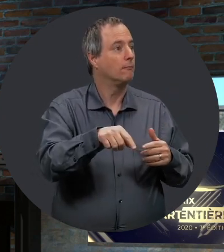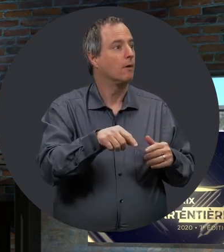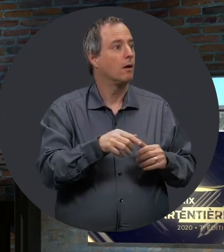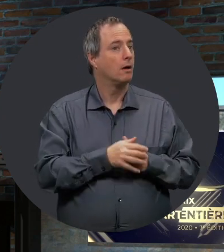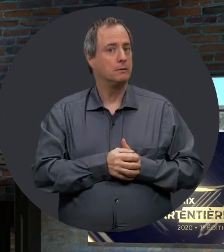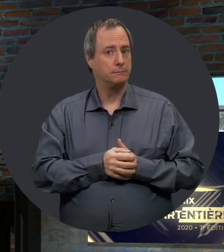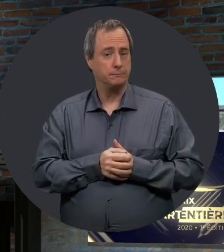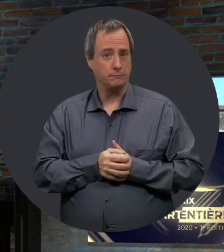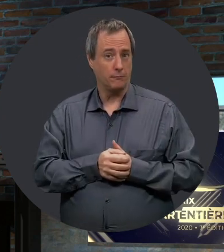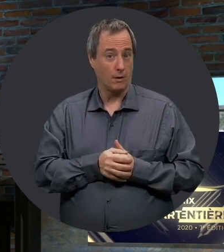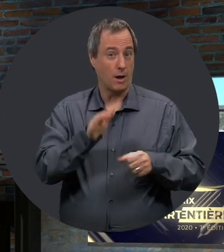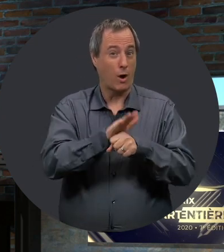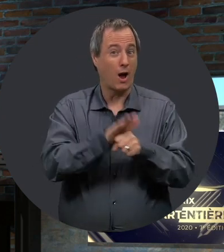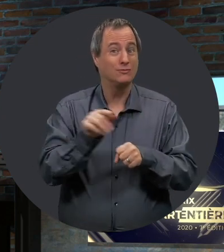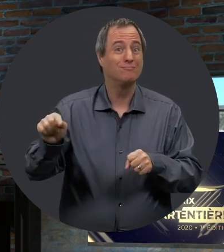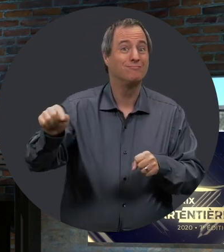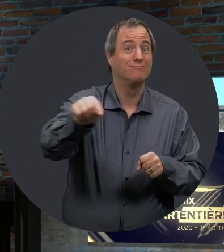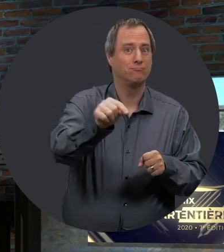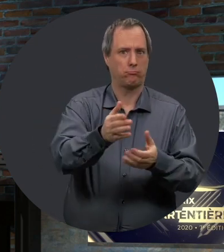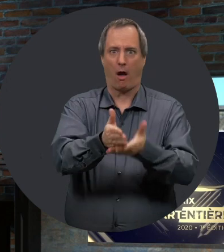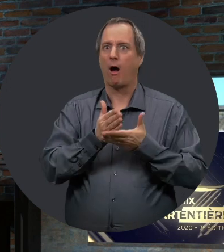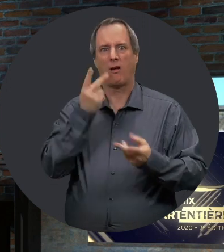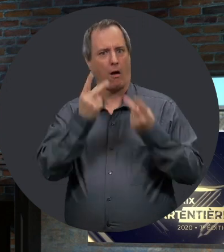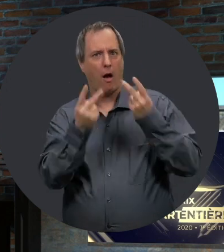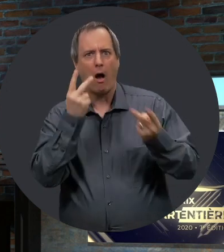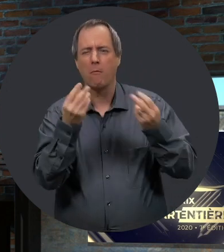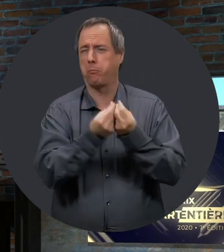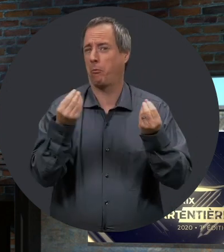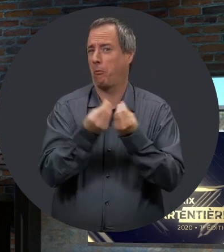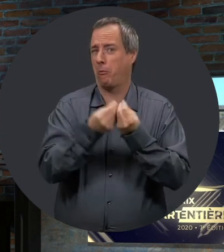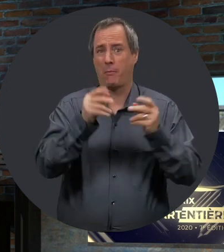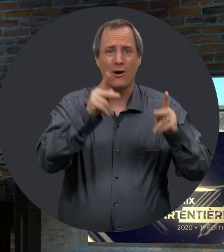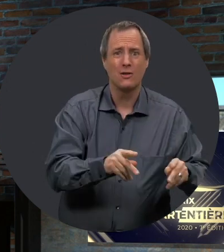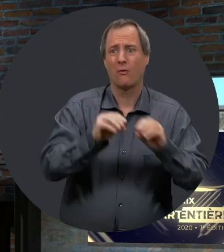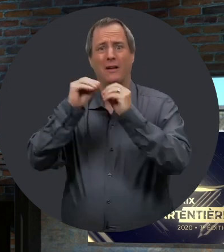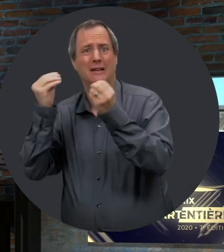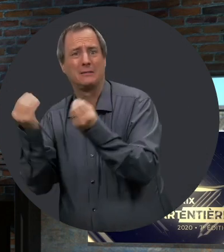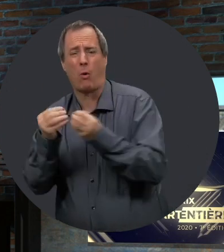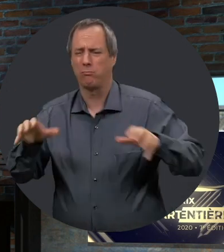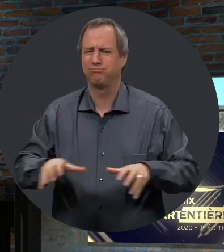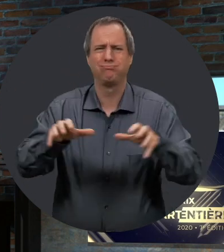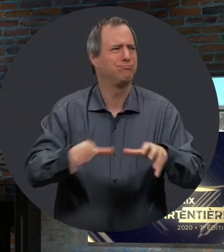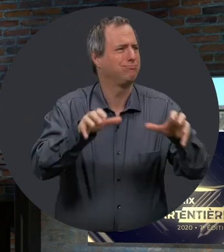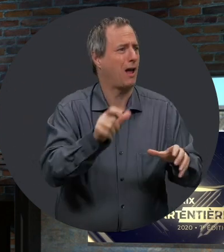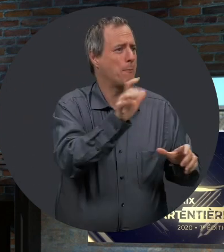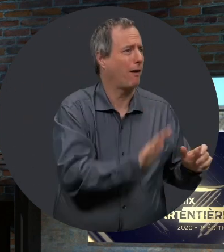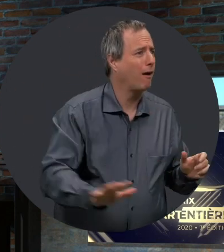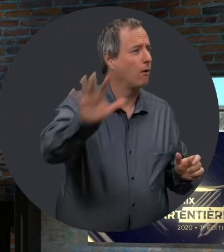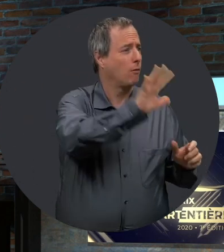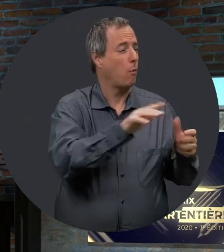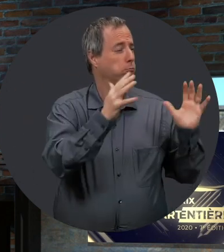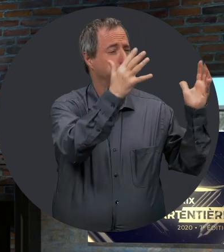pour les personnes handicapées. Et ces témoignages-là nous ont permis de constater que beaucoup de personnes et d'organismes